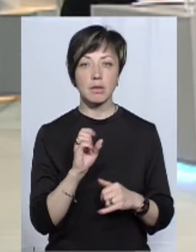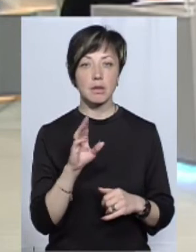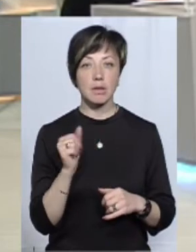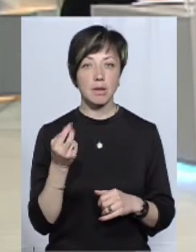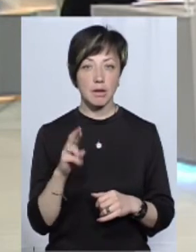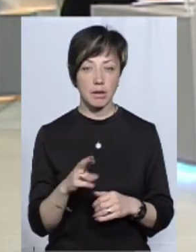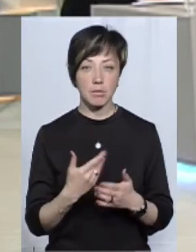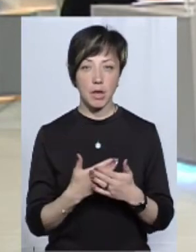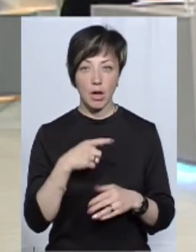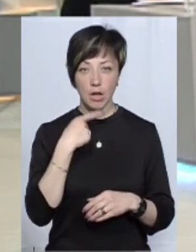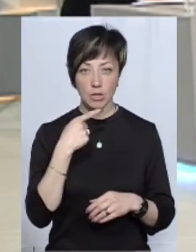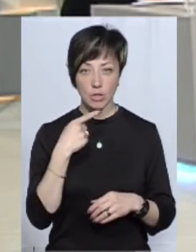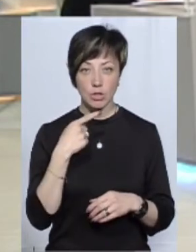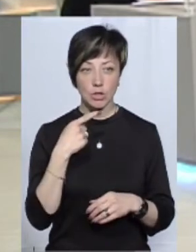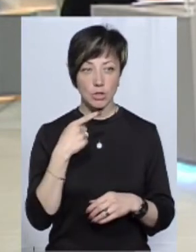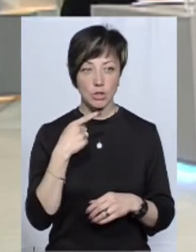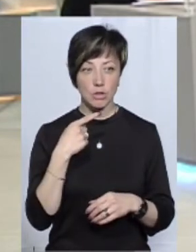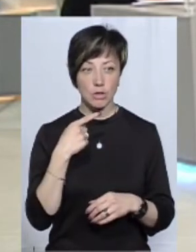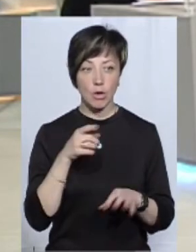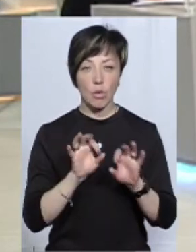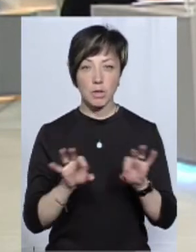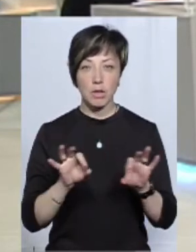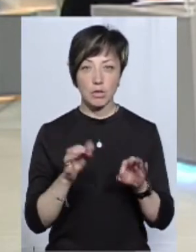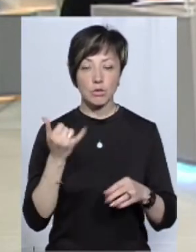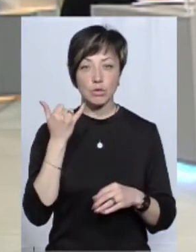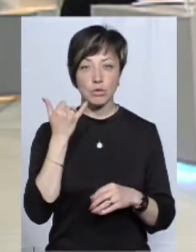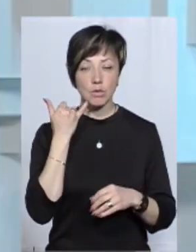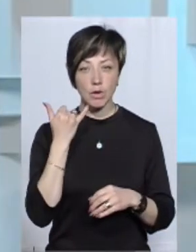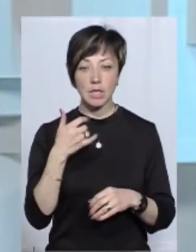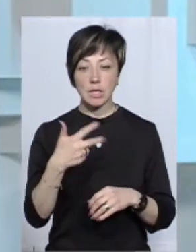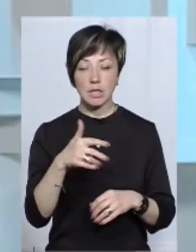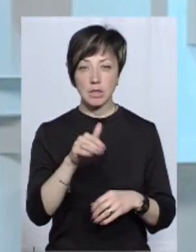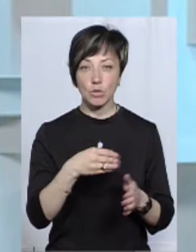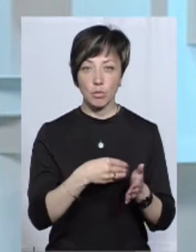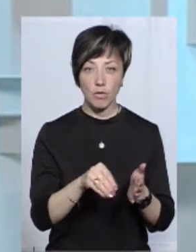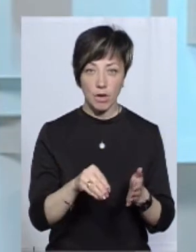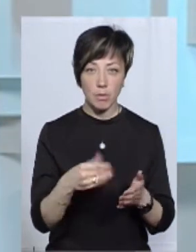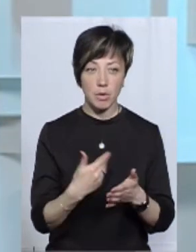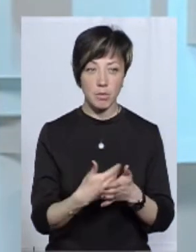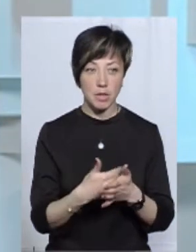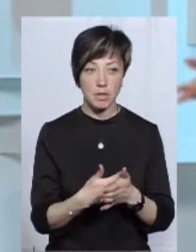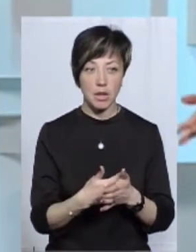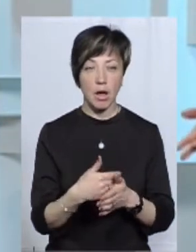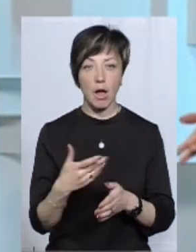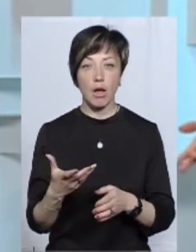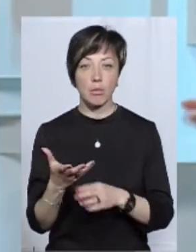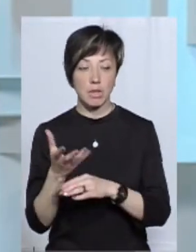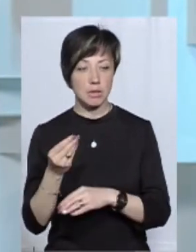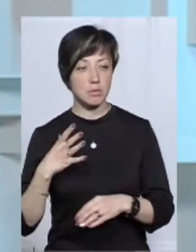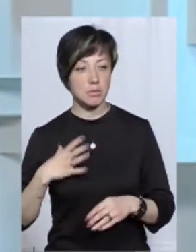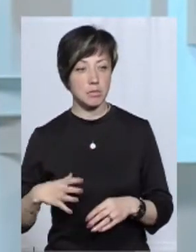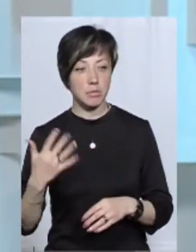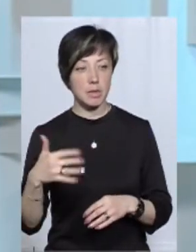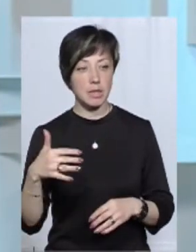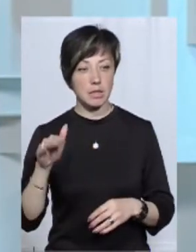що, каже чоловік, коментар, якого ми чули, що за 30 тисяч вони купували приблизно, тут